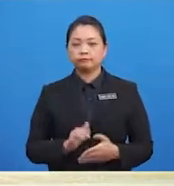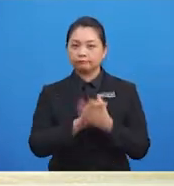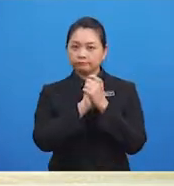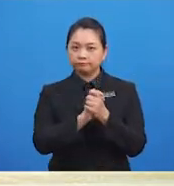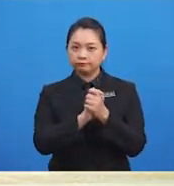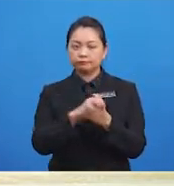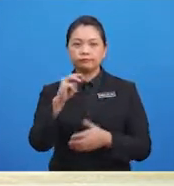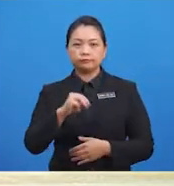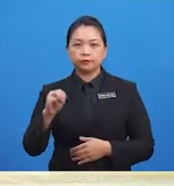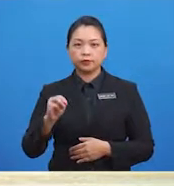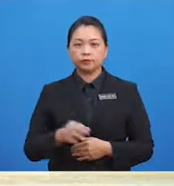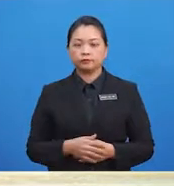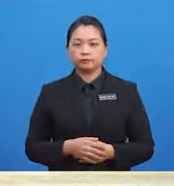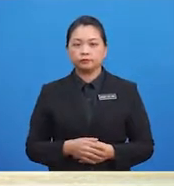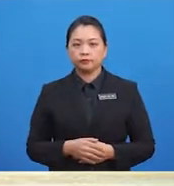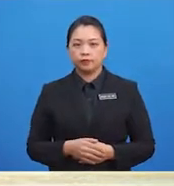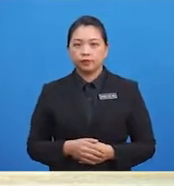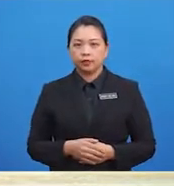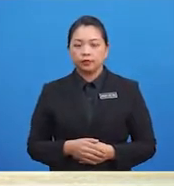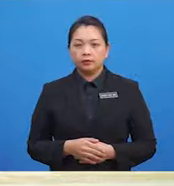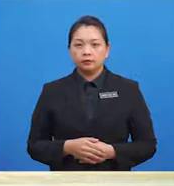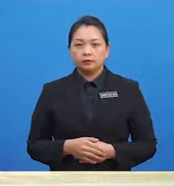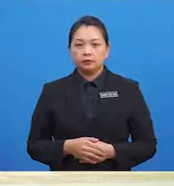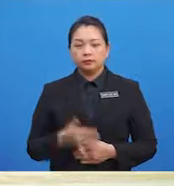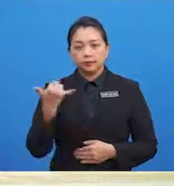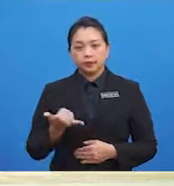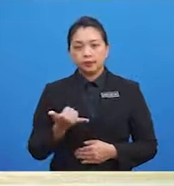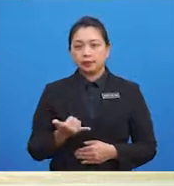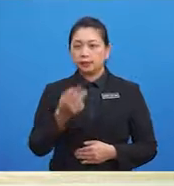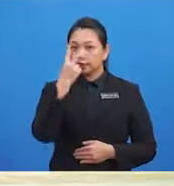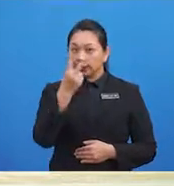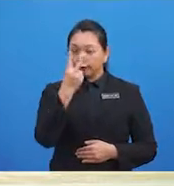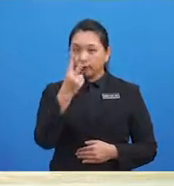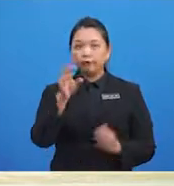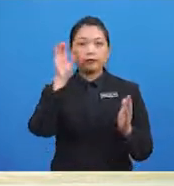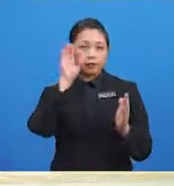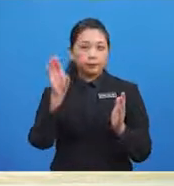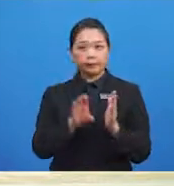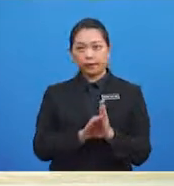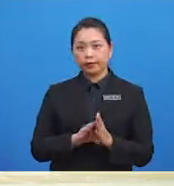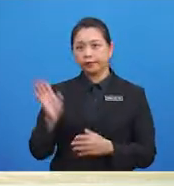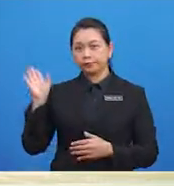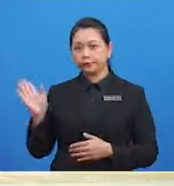Apakah yang kita selalu buat selepas menggosok gigi? Ya, betul